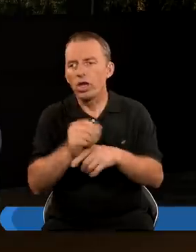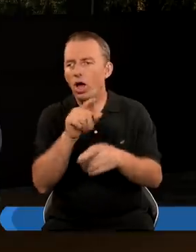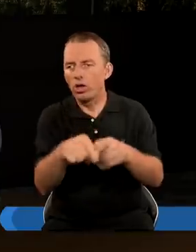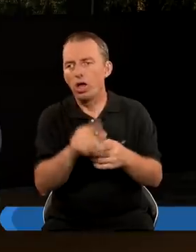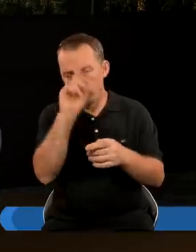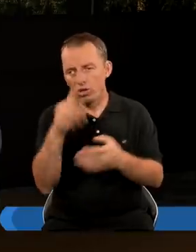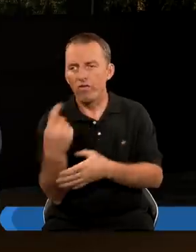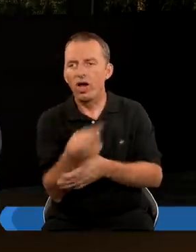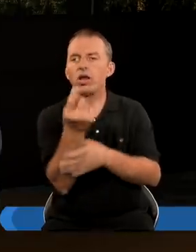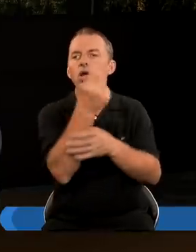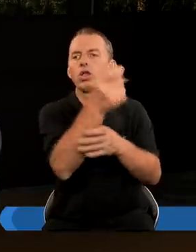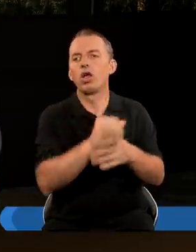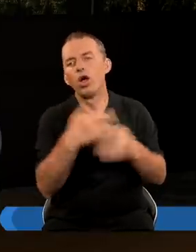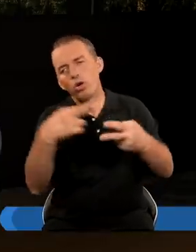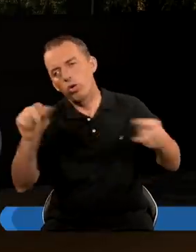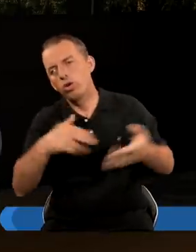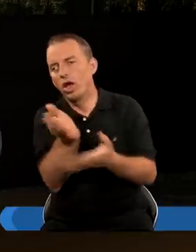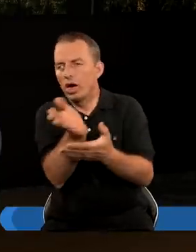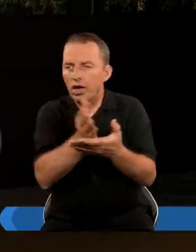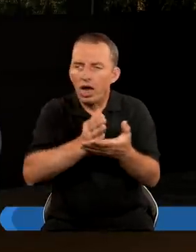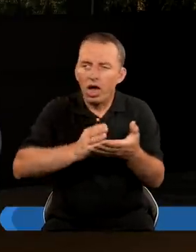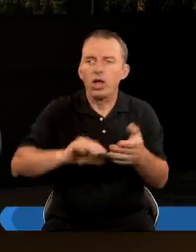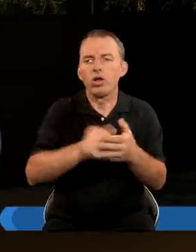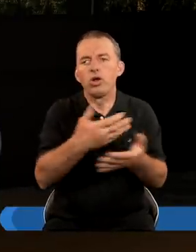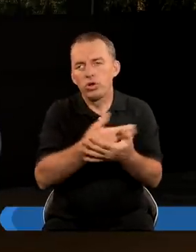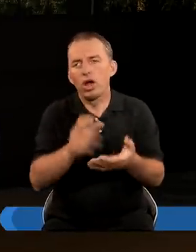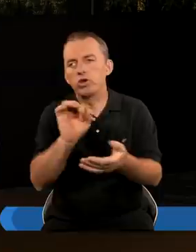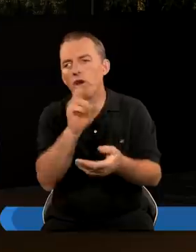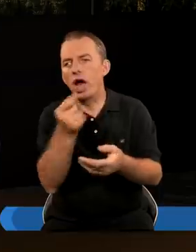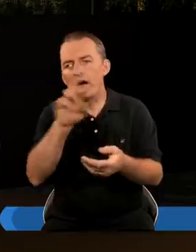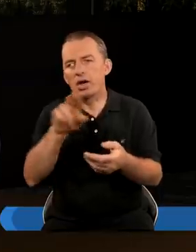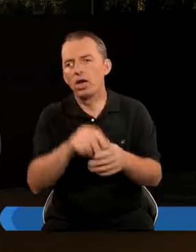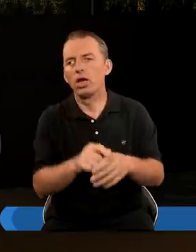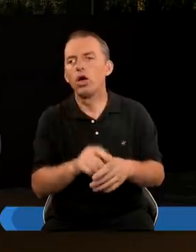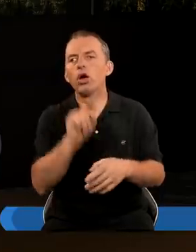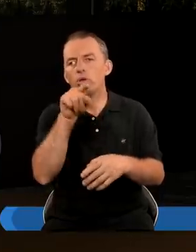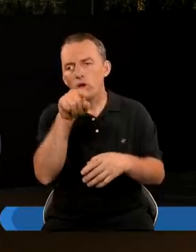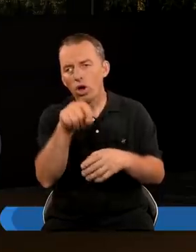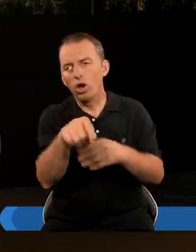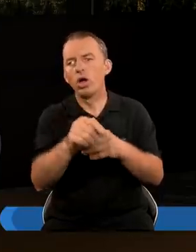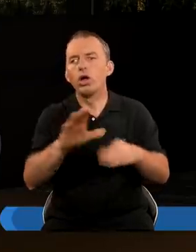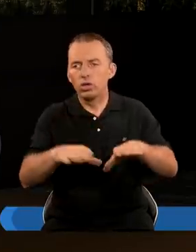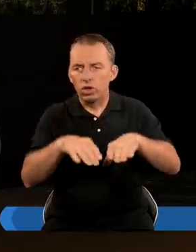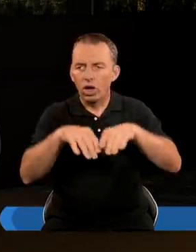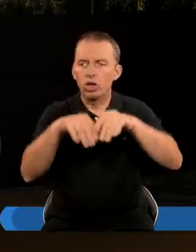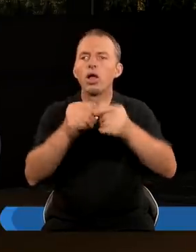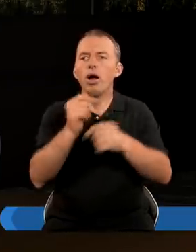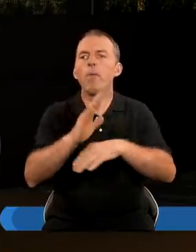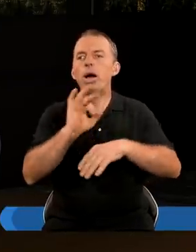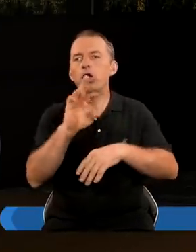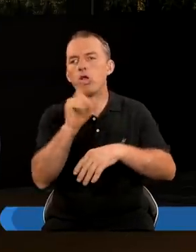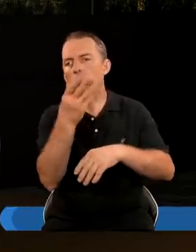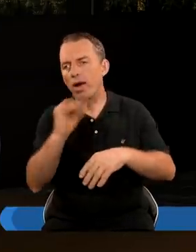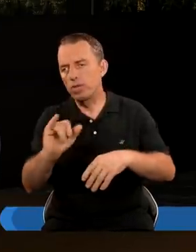Że ludzie wędrowali sobie Po różnych krainach I w końcu doszli do ziemi Szinear Co oznaczało też